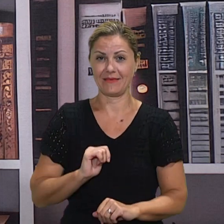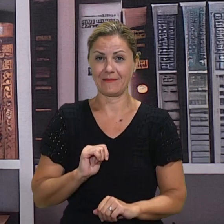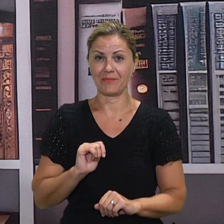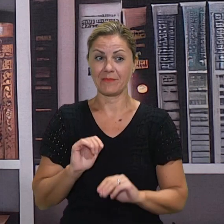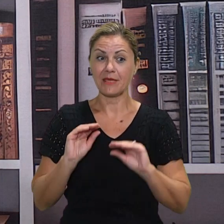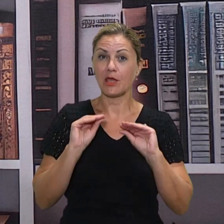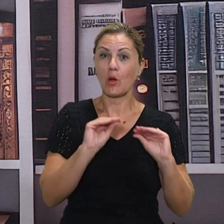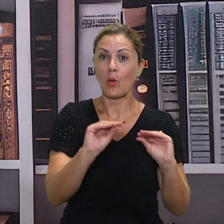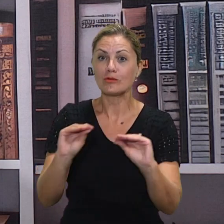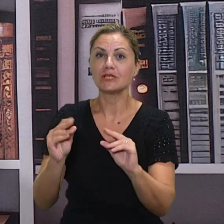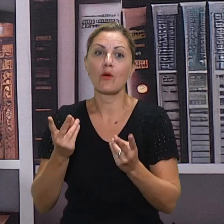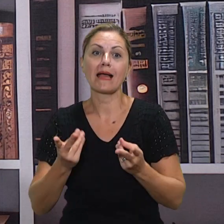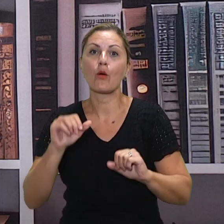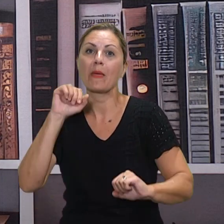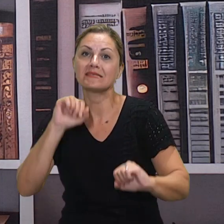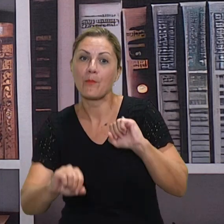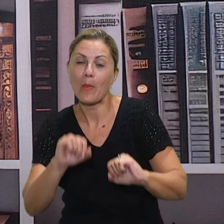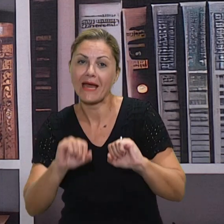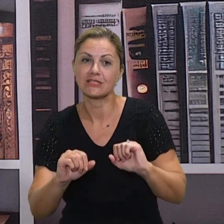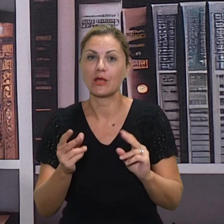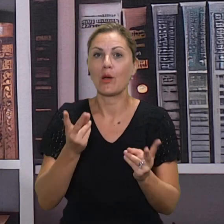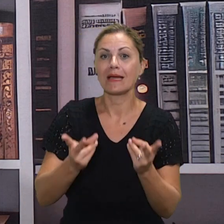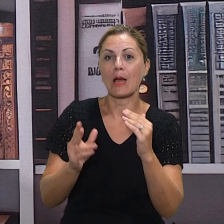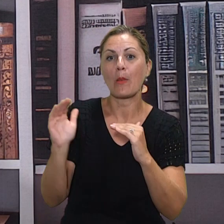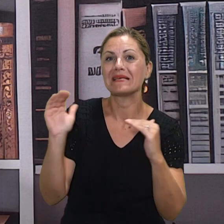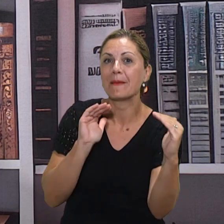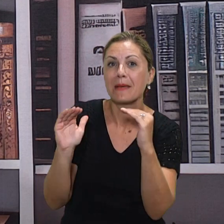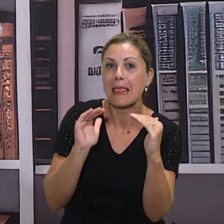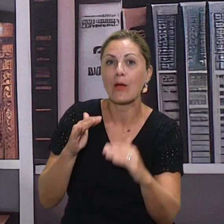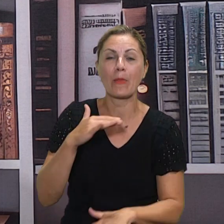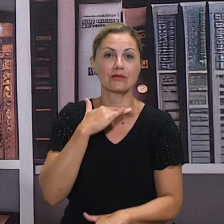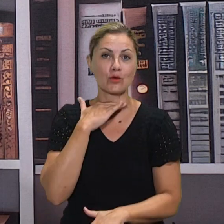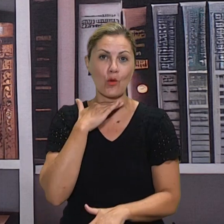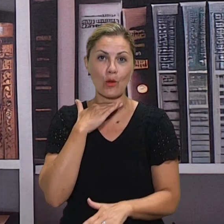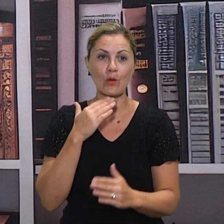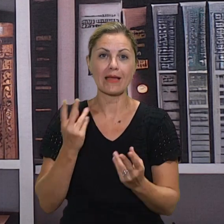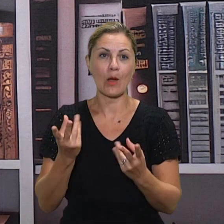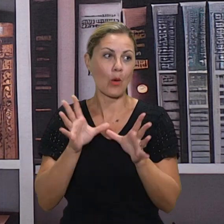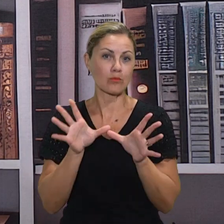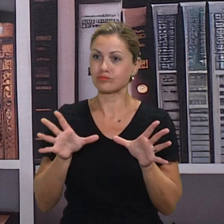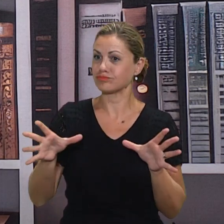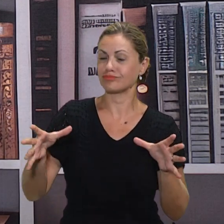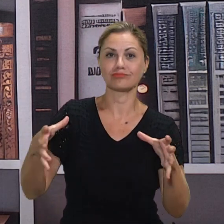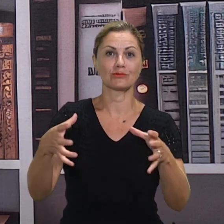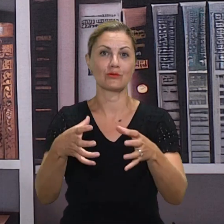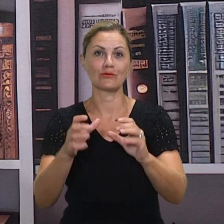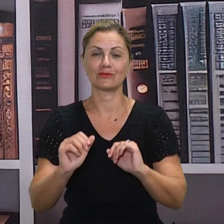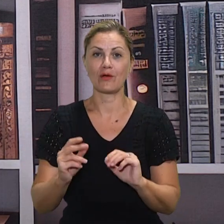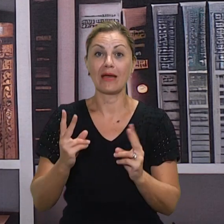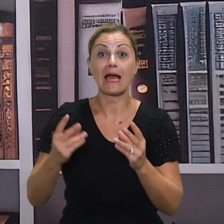odgoj, na način kako će oni učiti, kako se osjećati u školi, prihvaćati razlike,